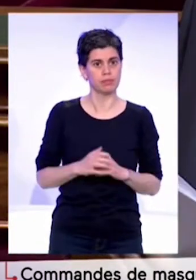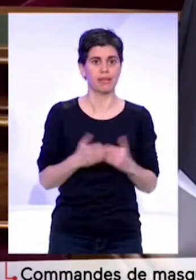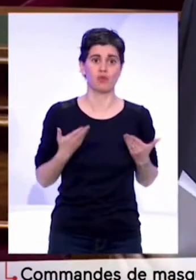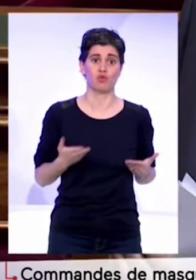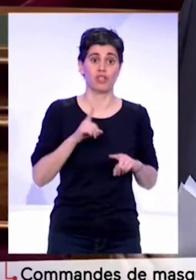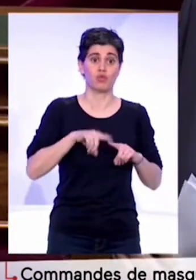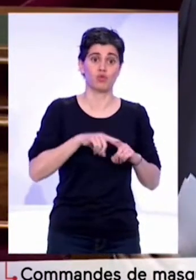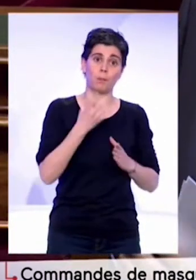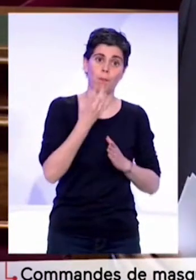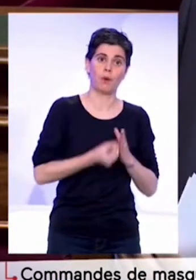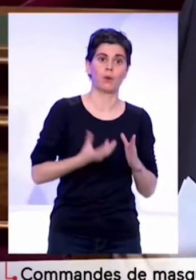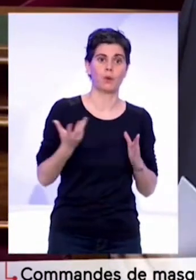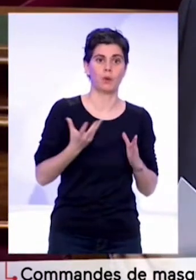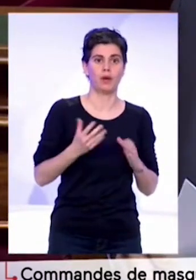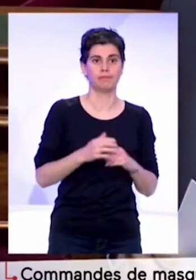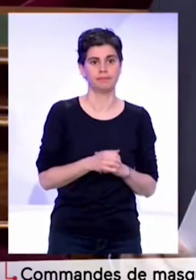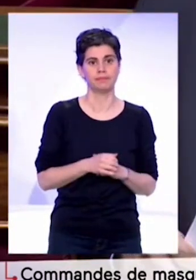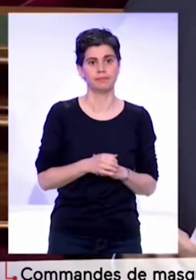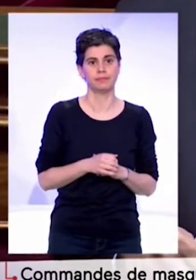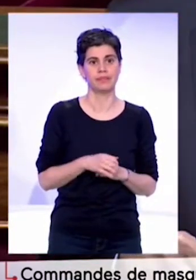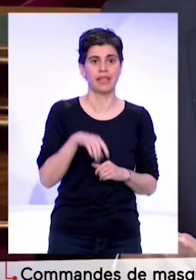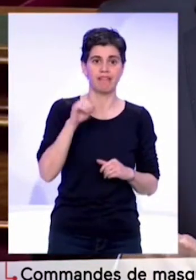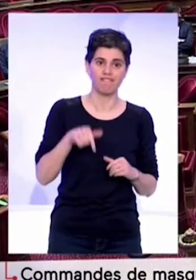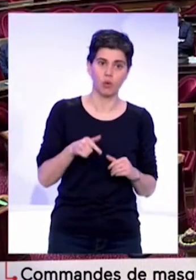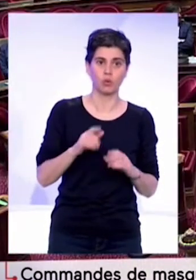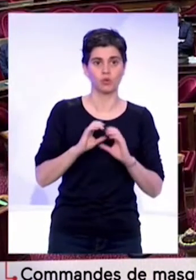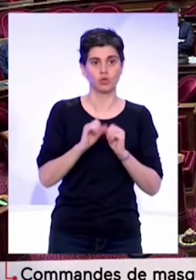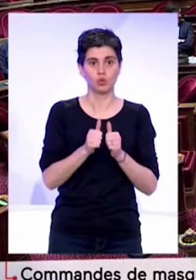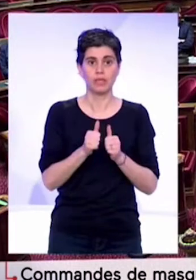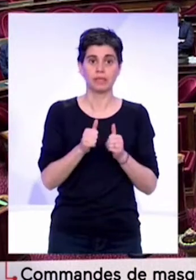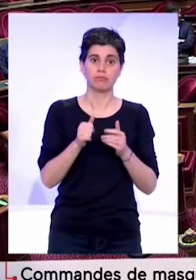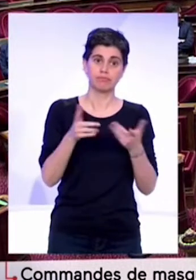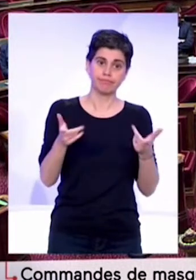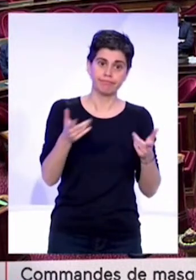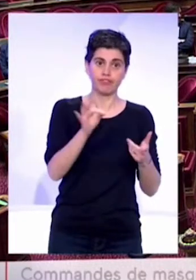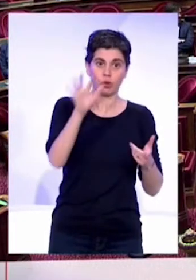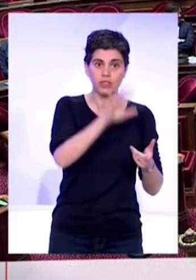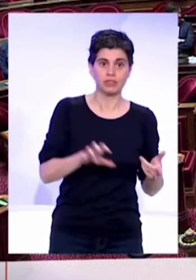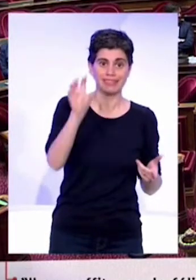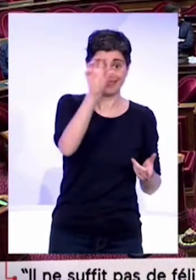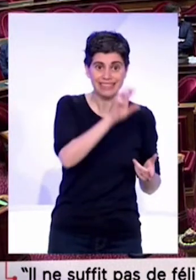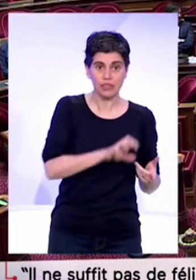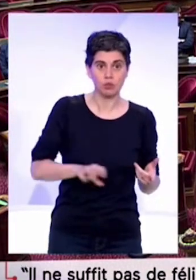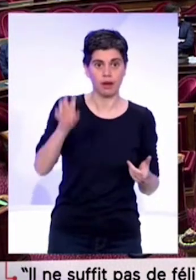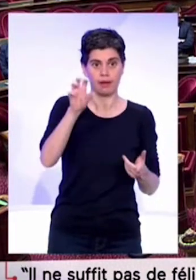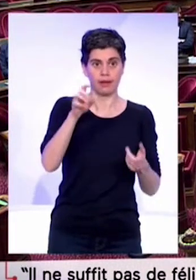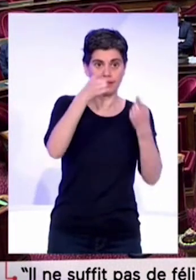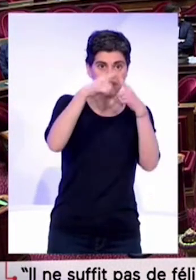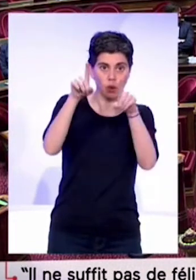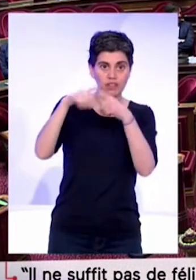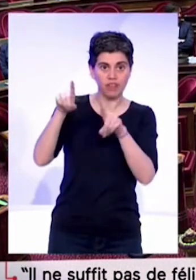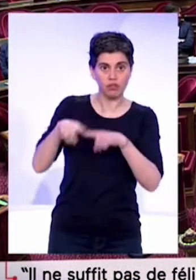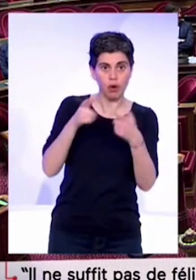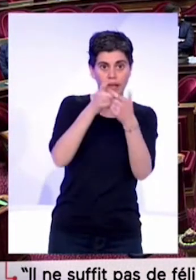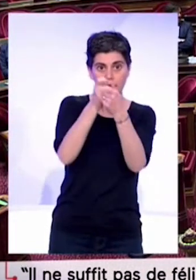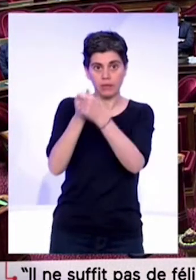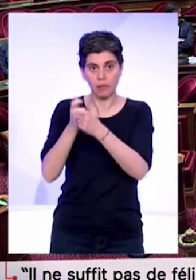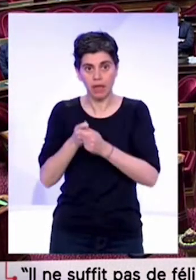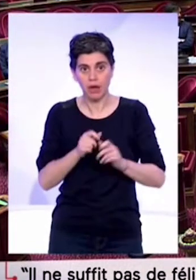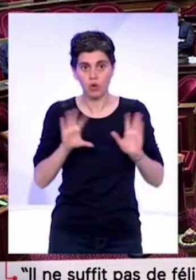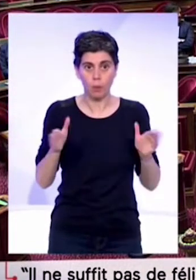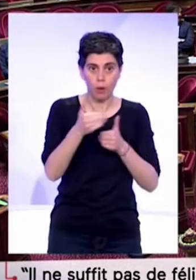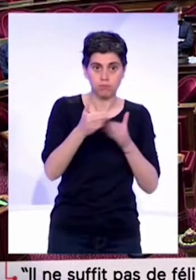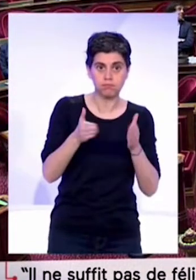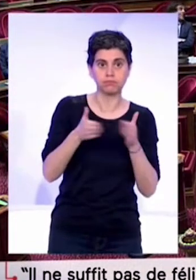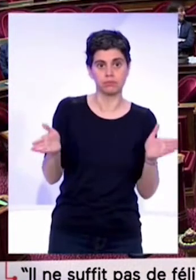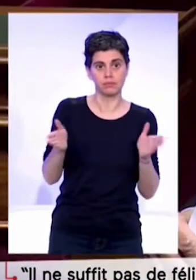plus, c'est peut-être davantage de territorialisation. Vous avez employé cette expression, mais je n'ai pas entendu dans votre explication